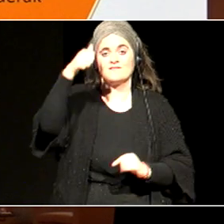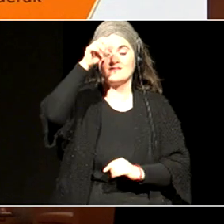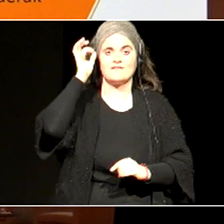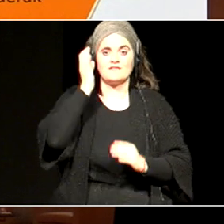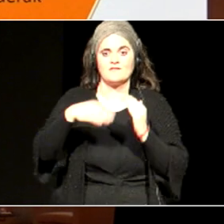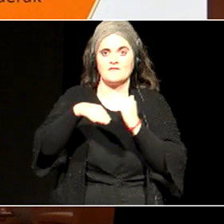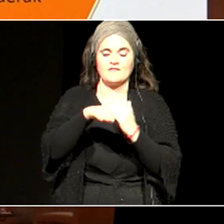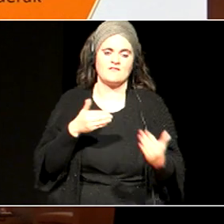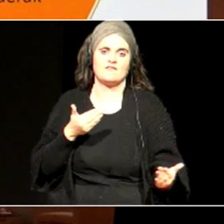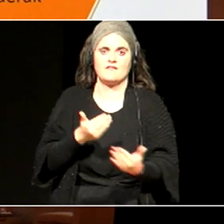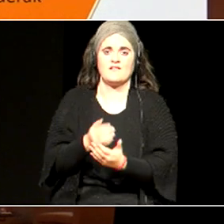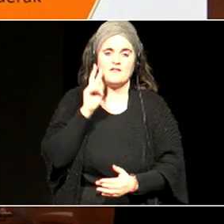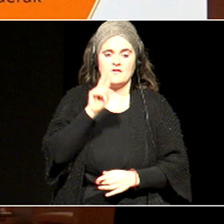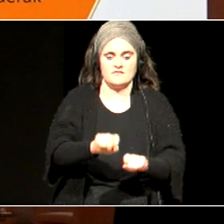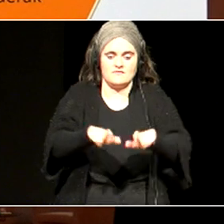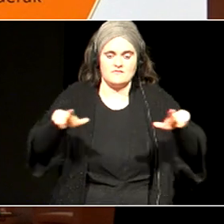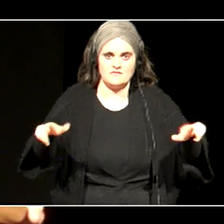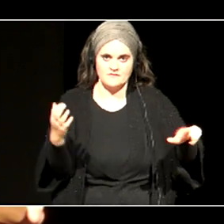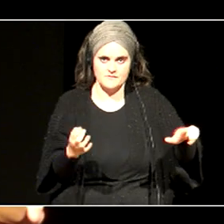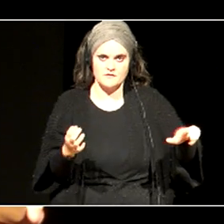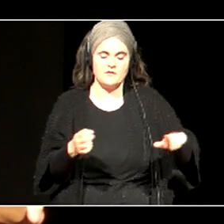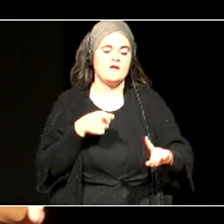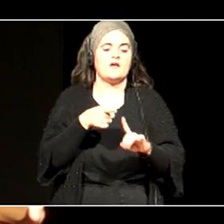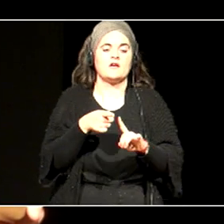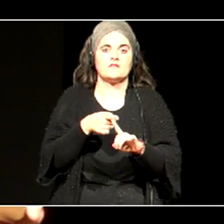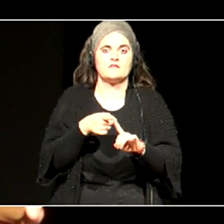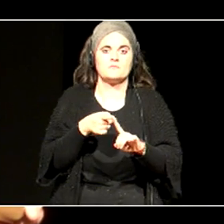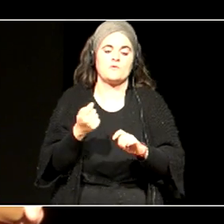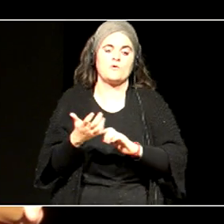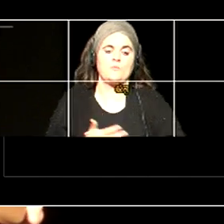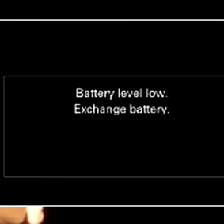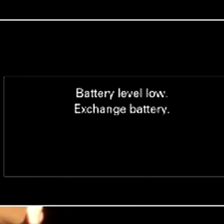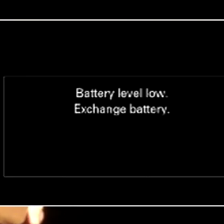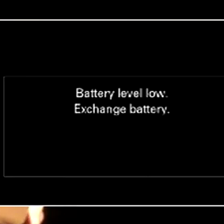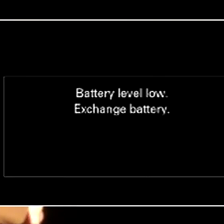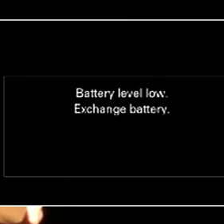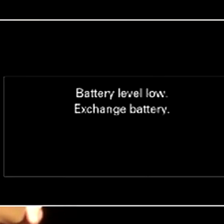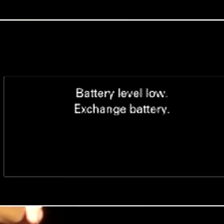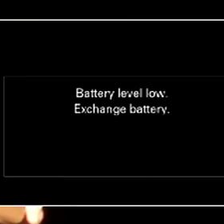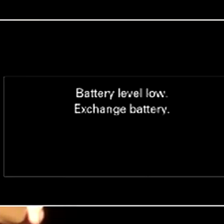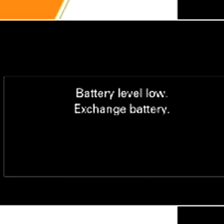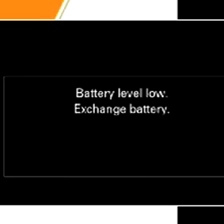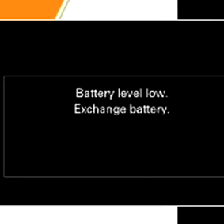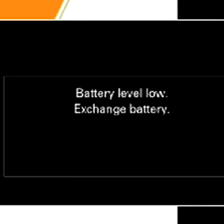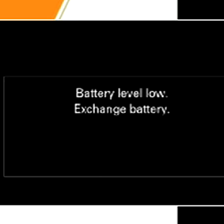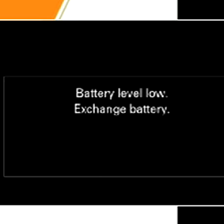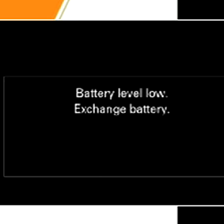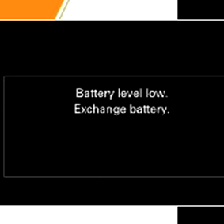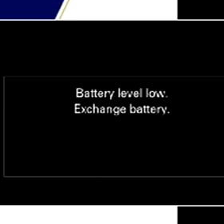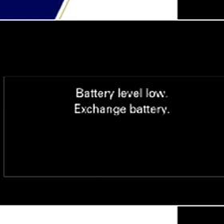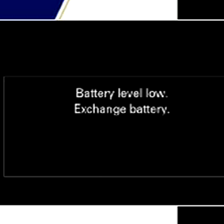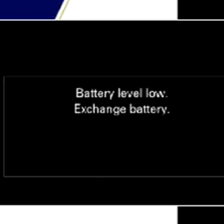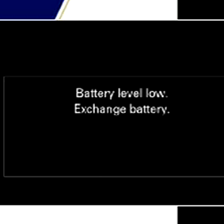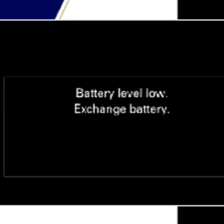behar du. Elbururen bat, apala, edo, baina, ahaztugabe, presentzea, izan behar duela, gure, ikastetzeko